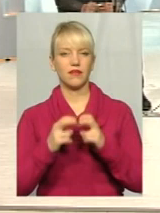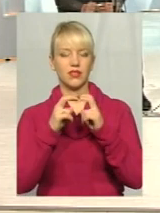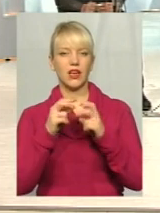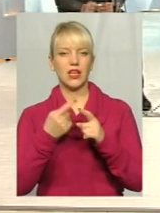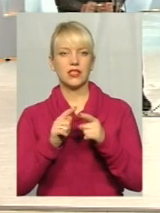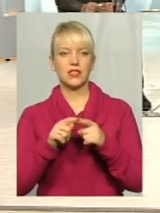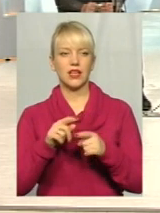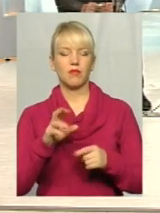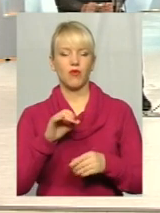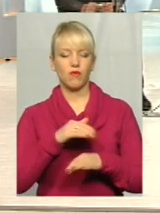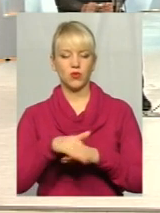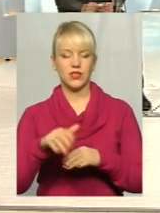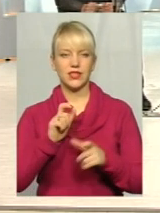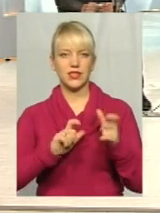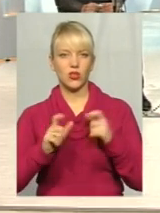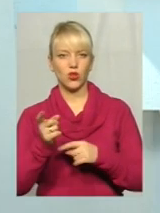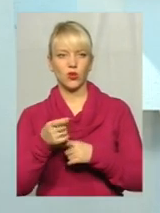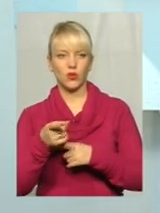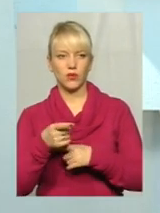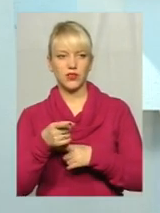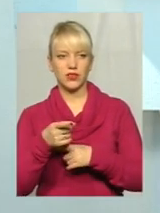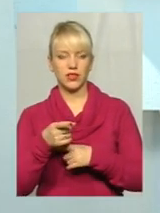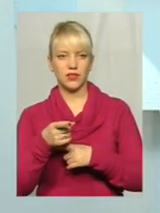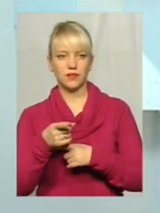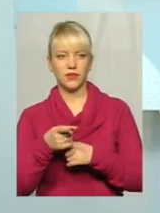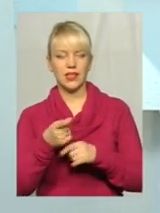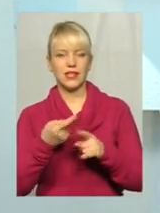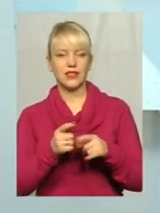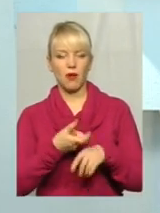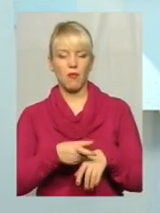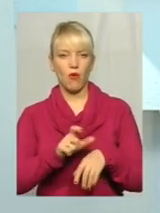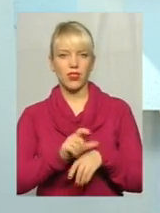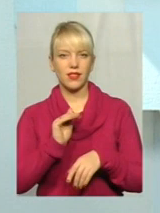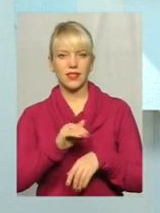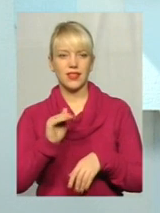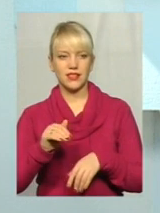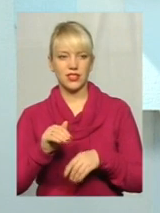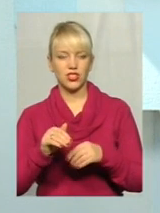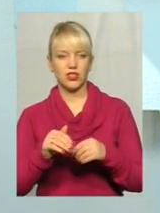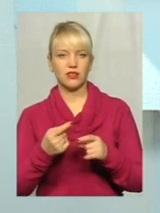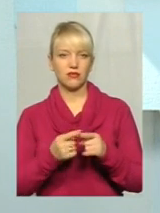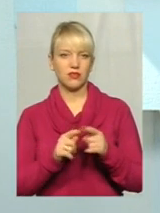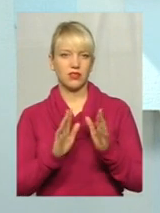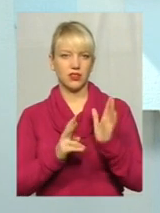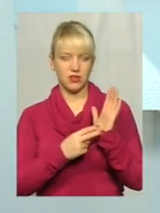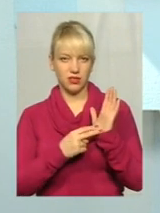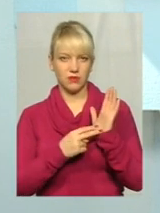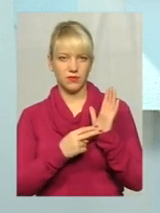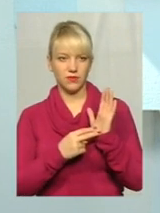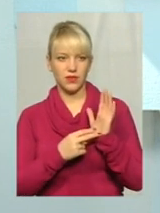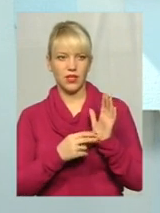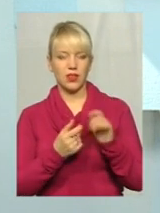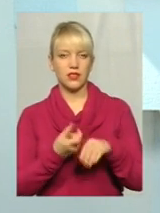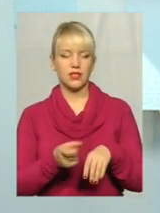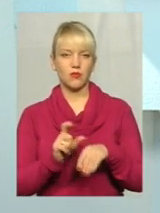вулиці Інститутській, Тернопільській, Зареченській. Із тисячі сім. Ну, із понад дев